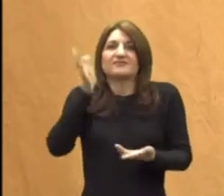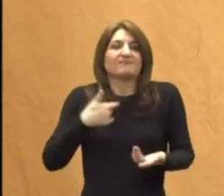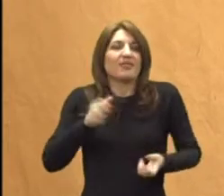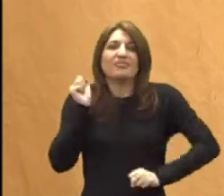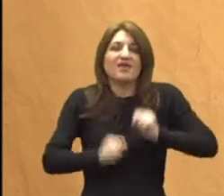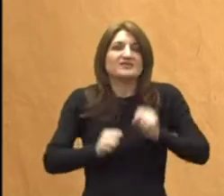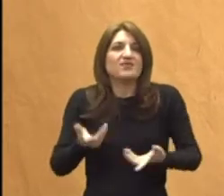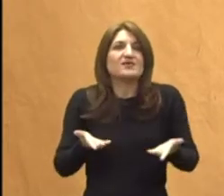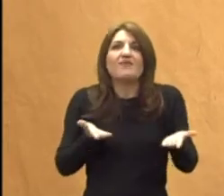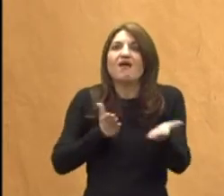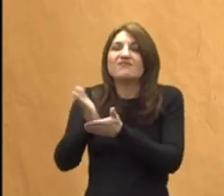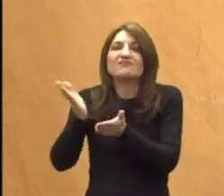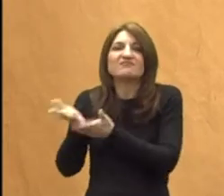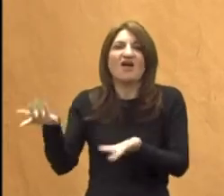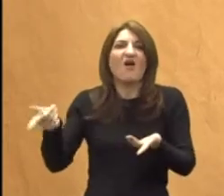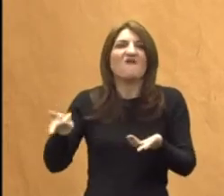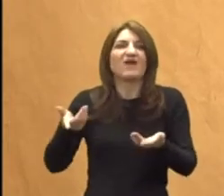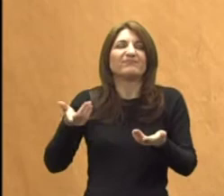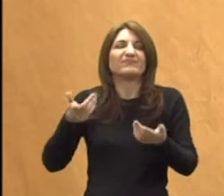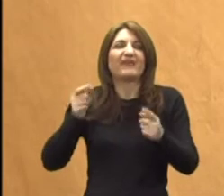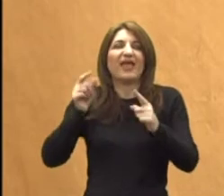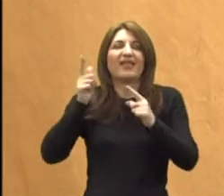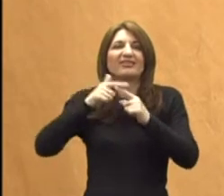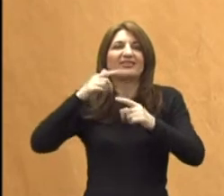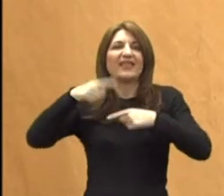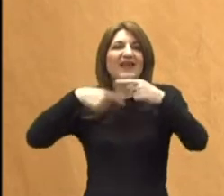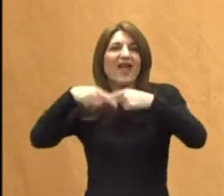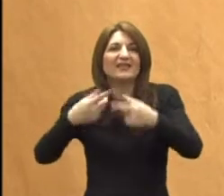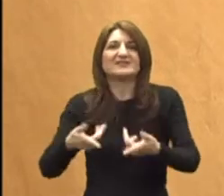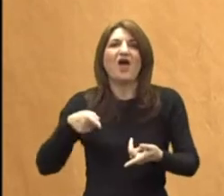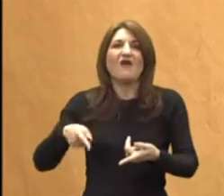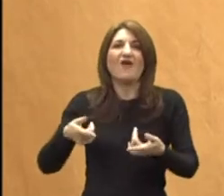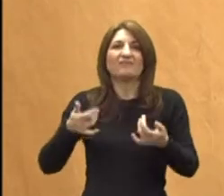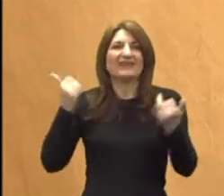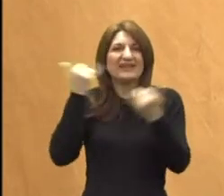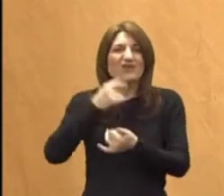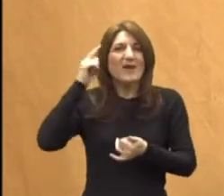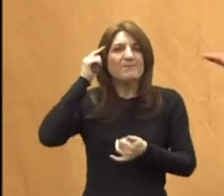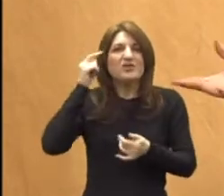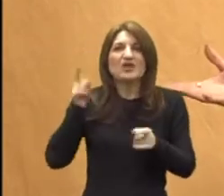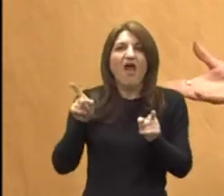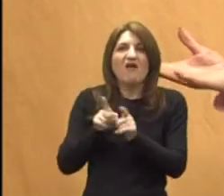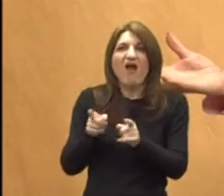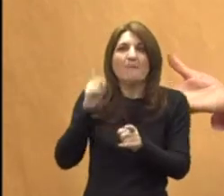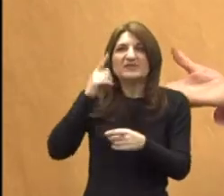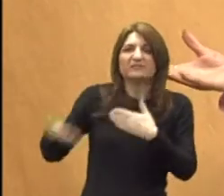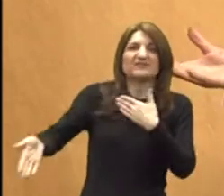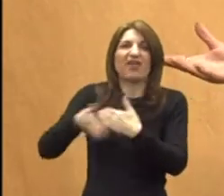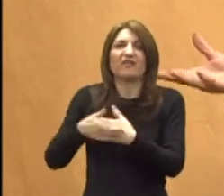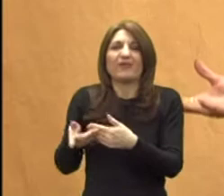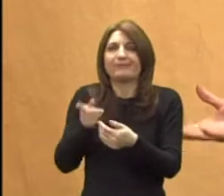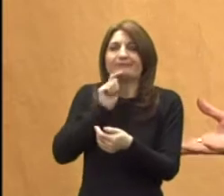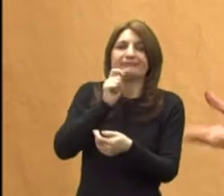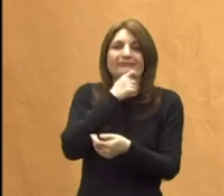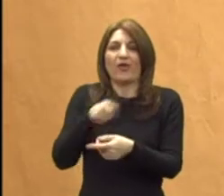tim, tradicija i predrasude ga guraju da još više to djete negdje zatvori ili ne zatvori. To moramo priznat kako gotovi,